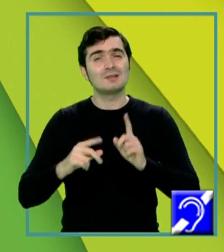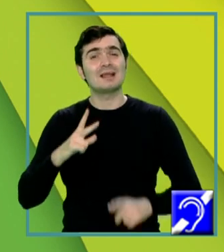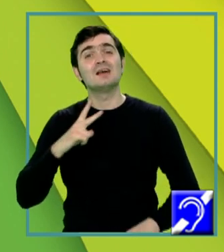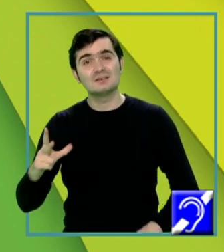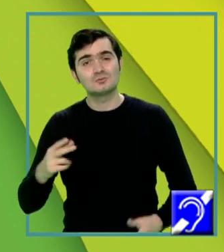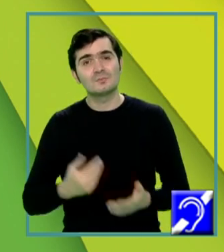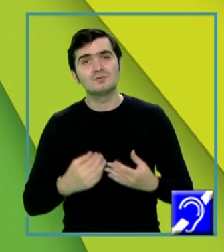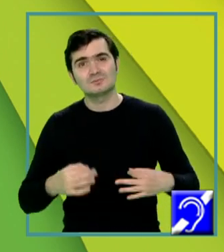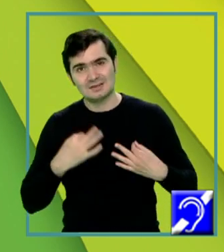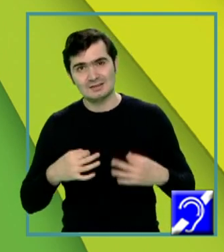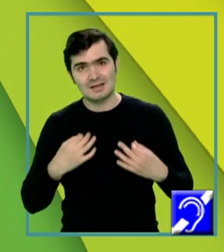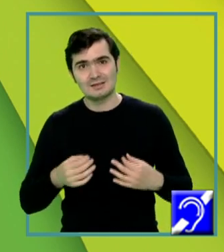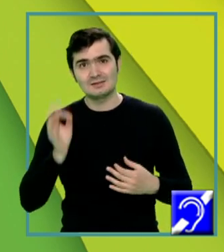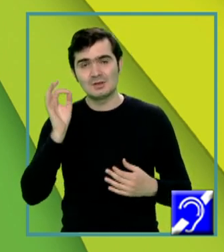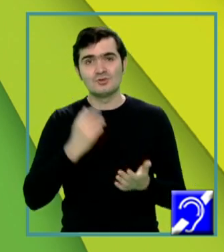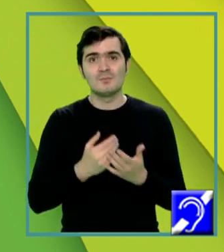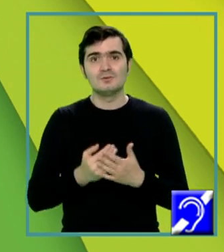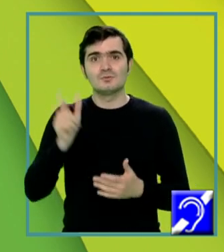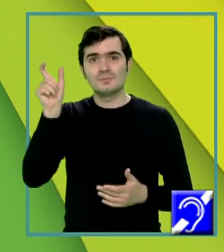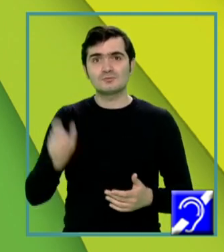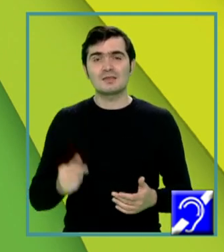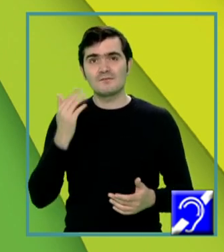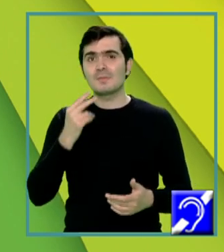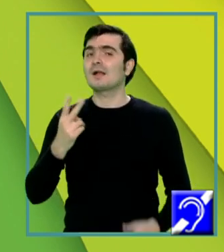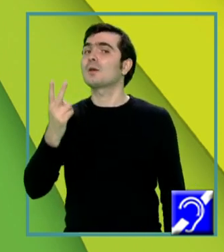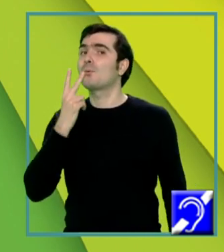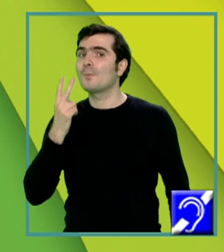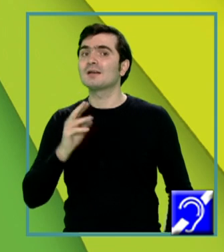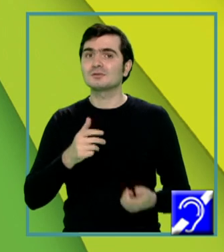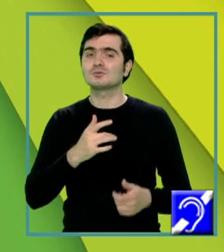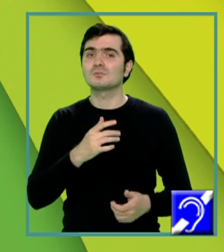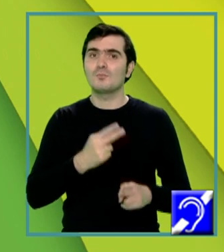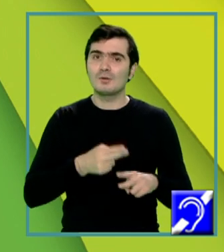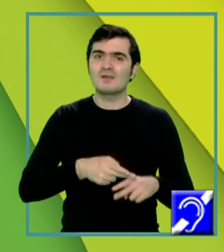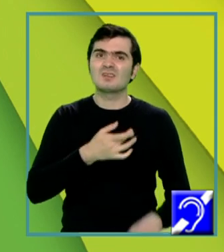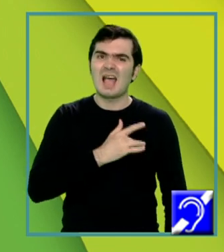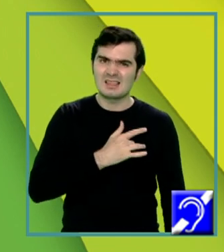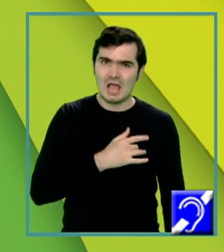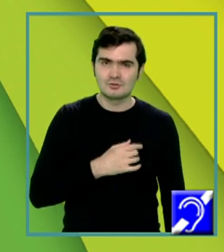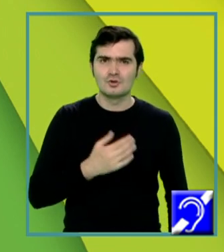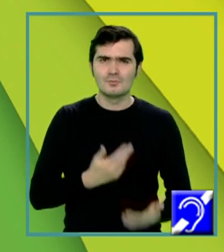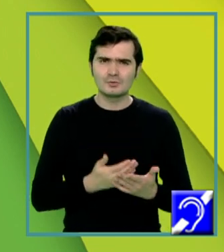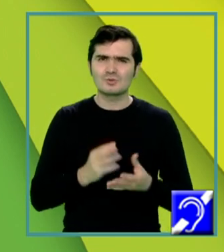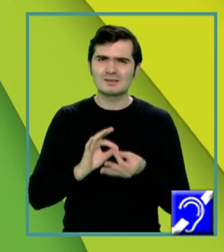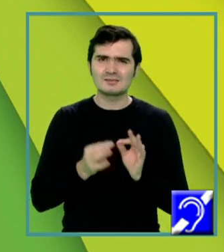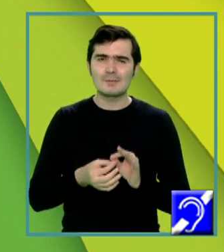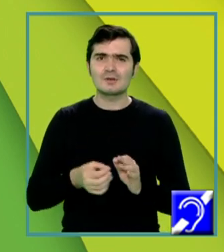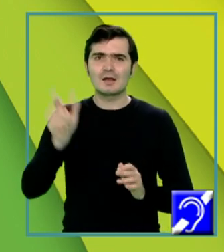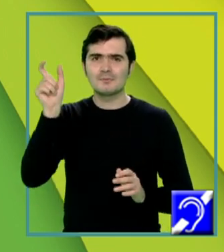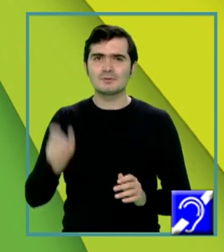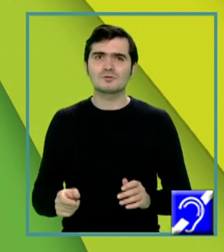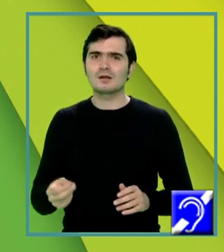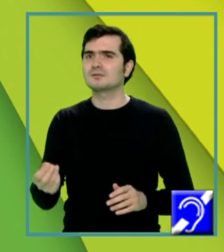sănătate, mai ales la fumătoare și la persoane cu boli cardiovasculare, pentru că înseamnă administrarea de hormoni